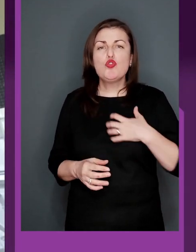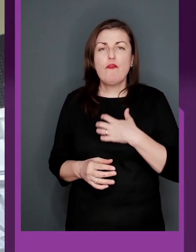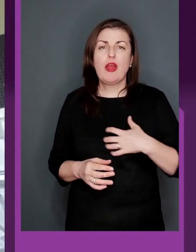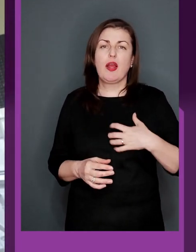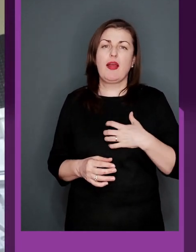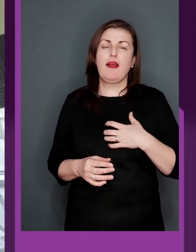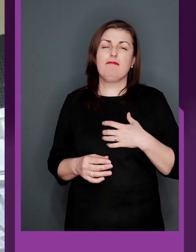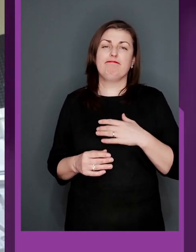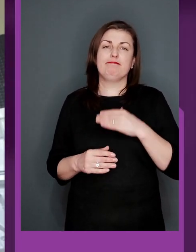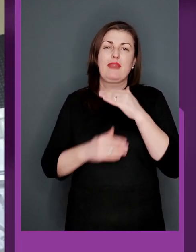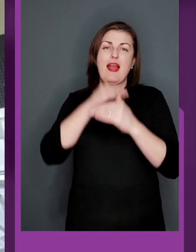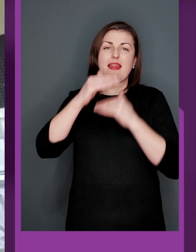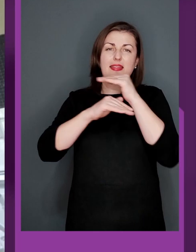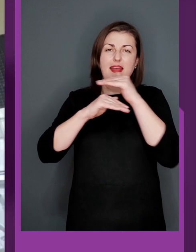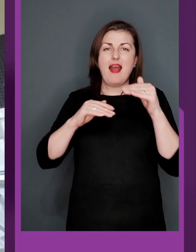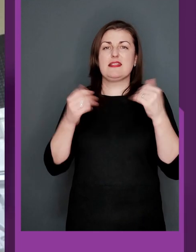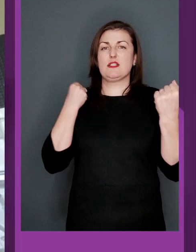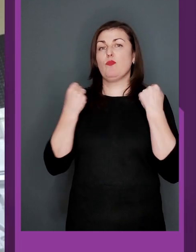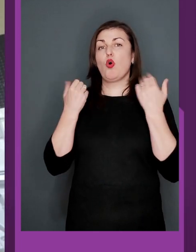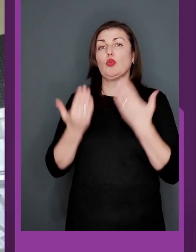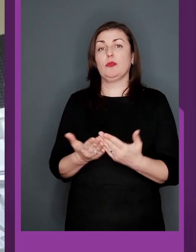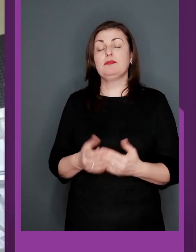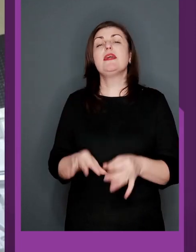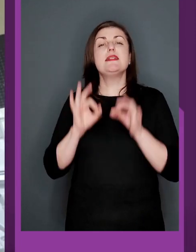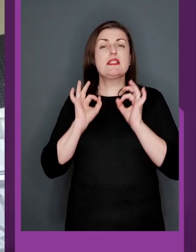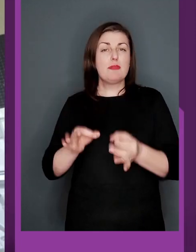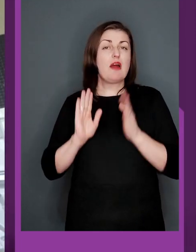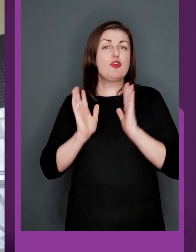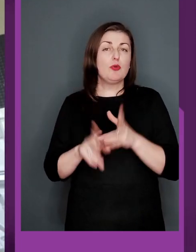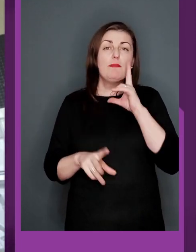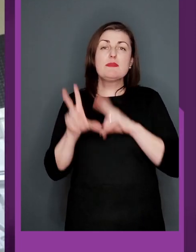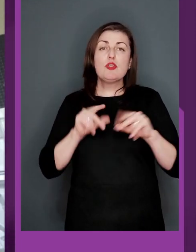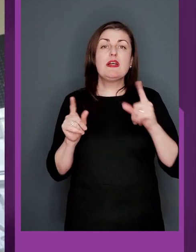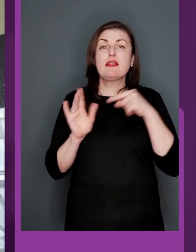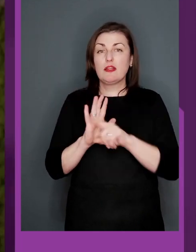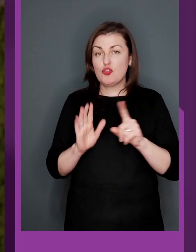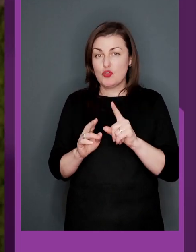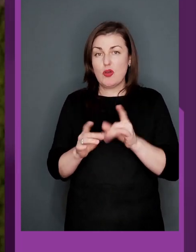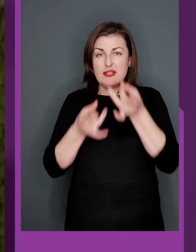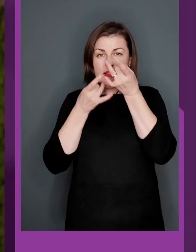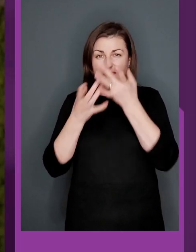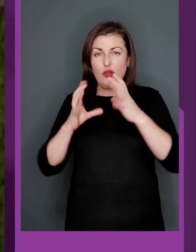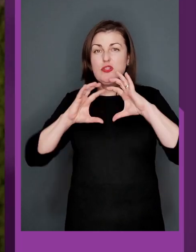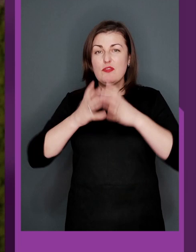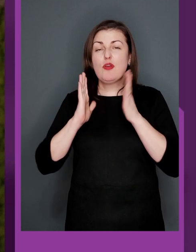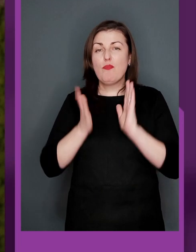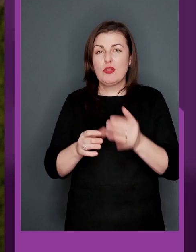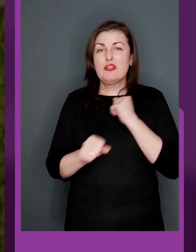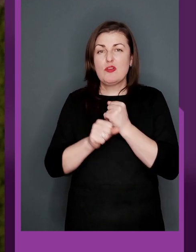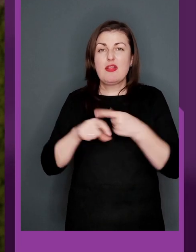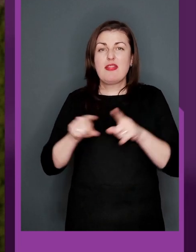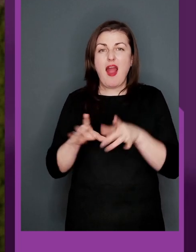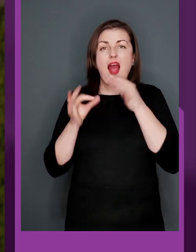ключових рядках спорту. Справді, будемо сподіватися на те, що цивілізований світ